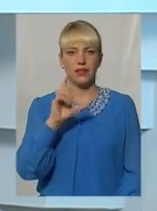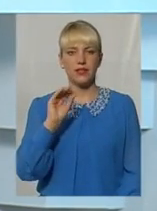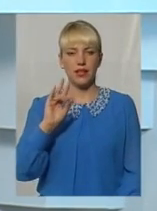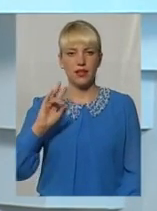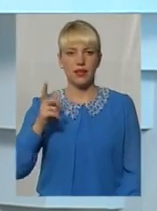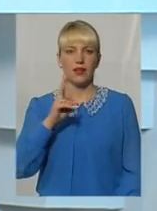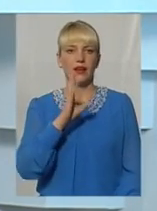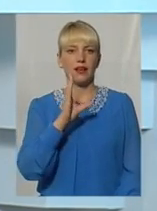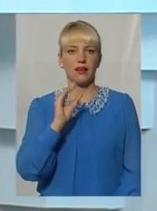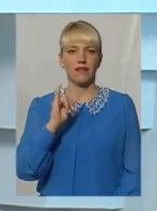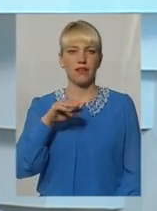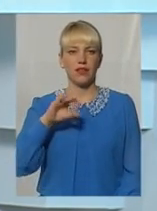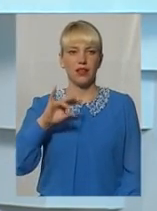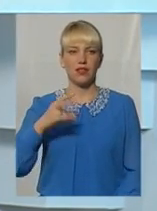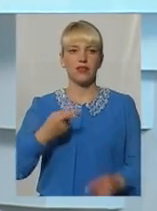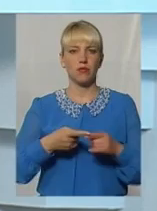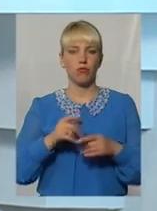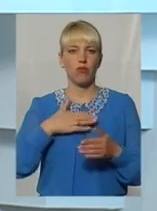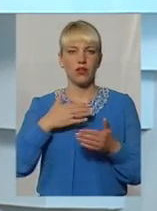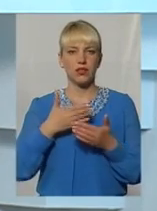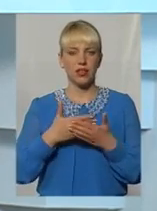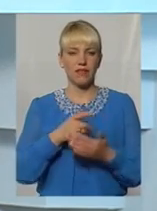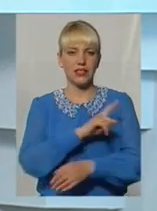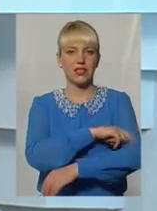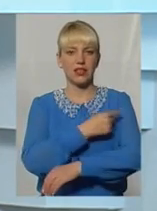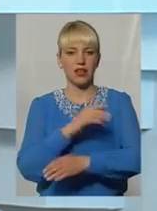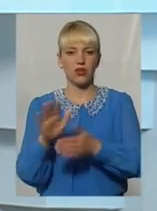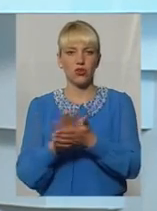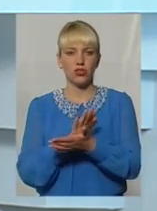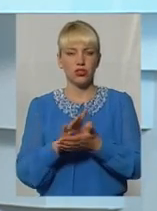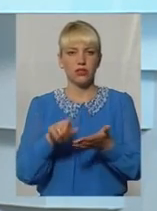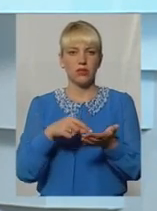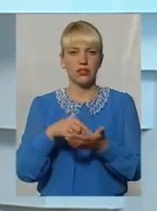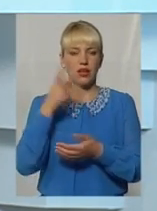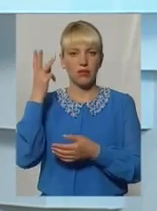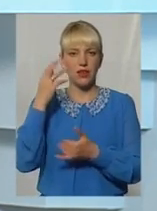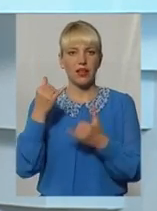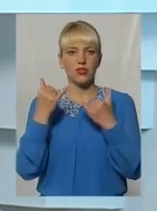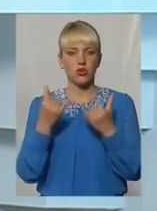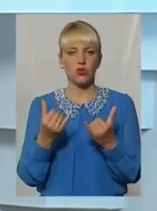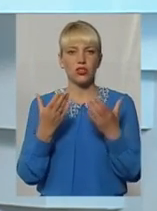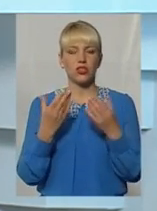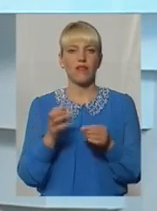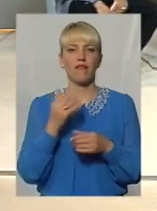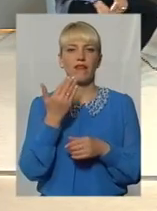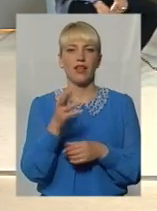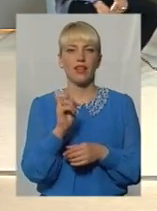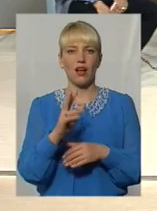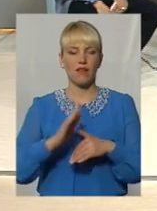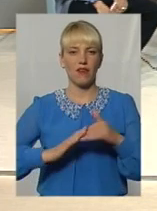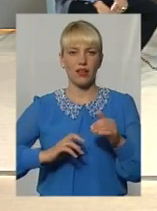санітарного розчищення міста Хмельницького. На сьогоднішній день, як ви, як фахівці